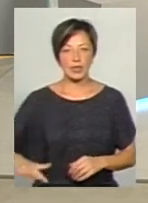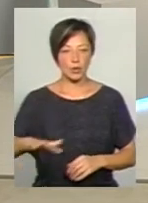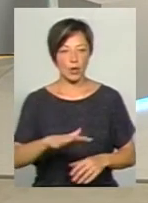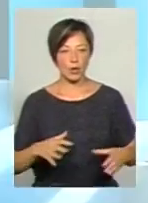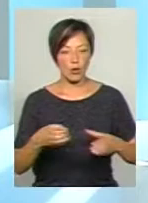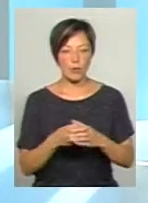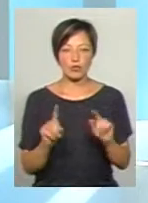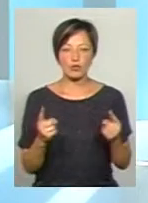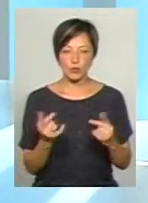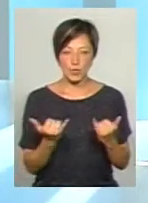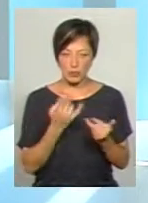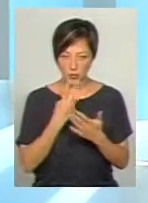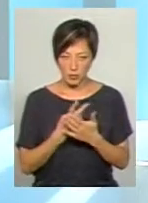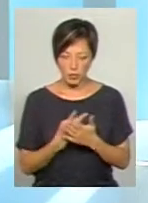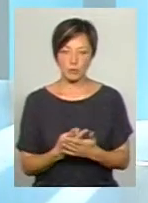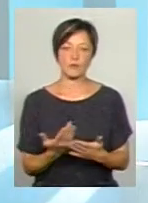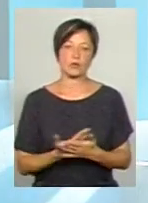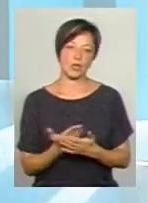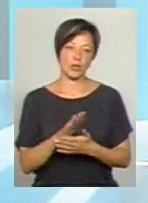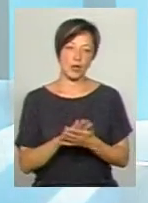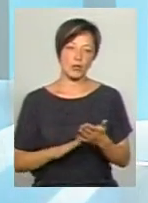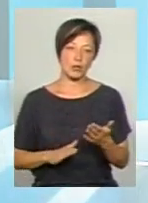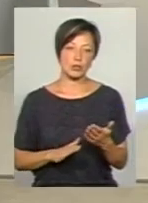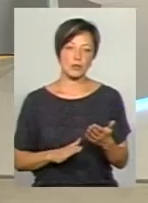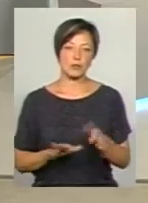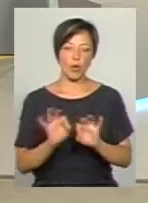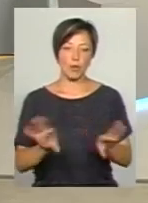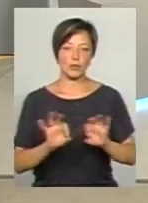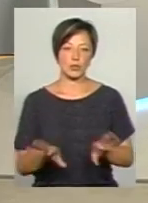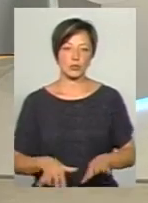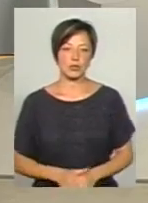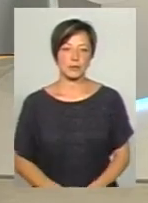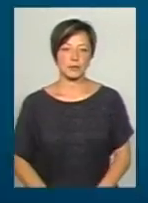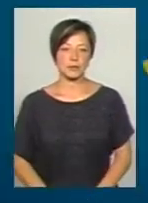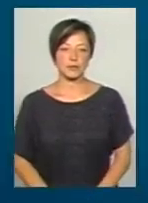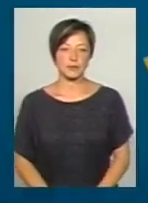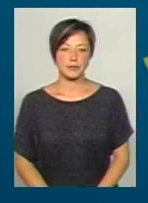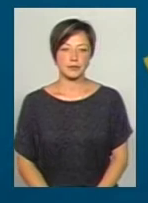громади. Чому? Ми зараз побачимо у сюжеті, а потім прокоментуєте. Прошу.